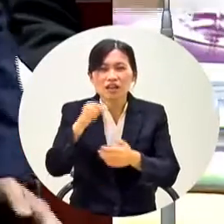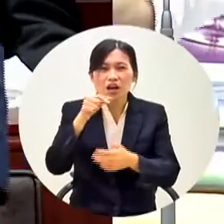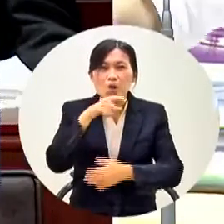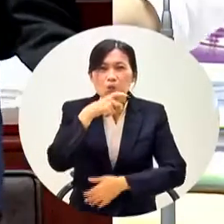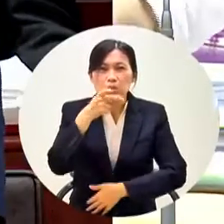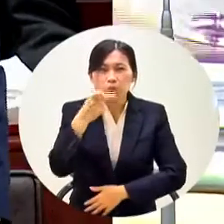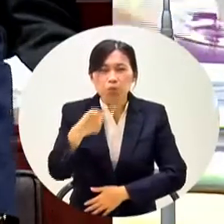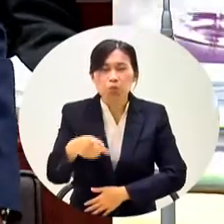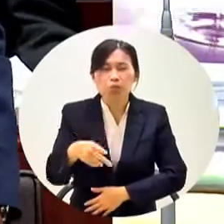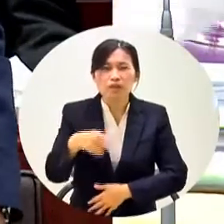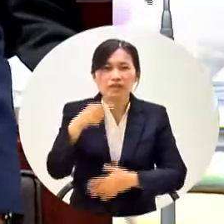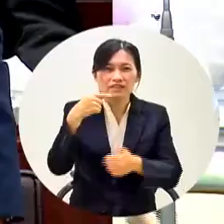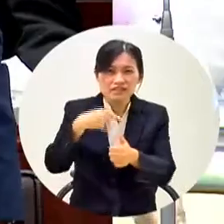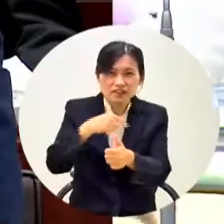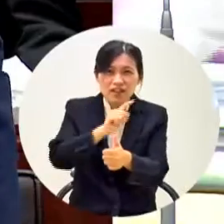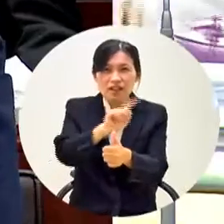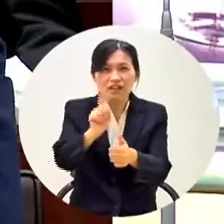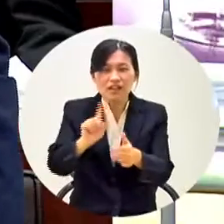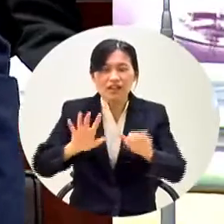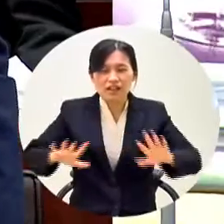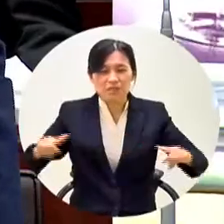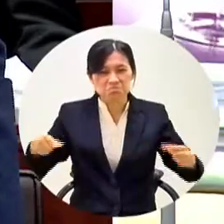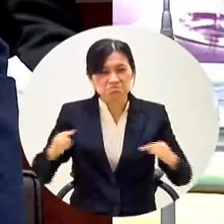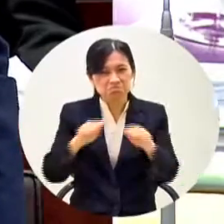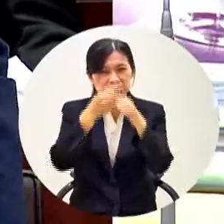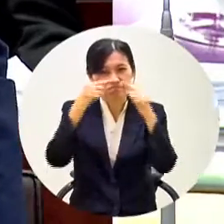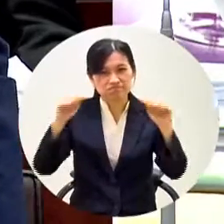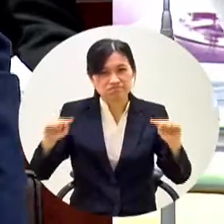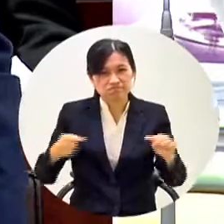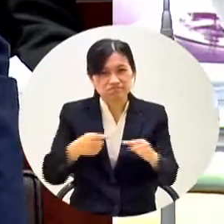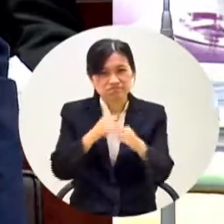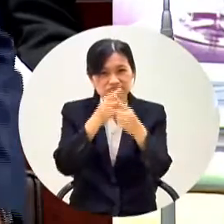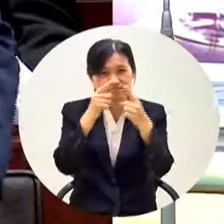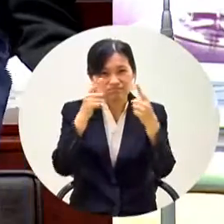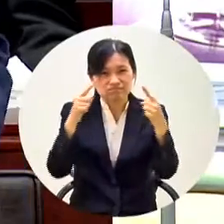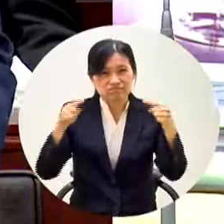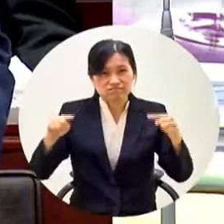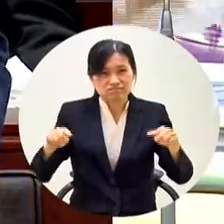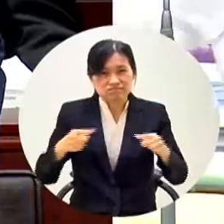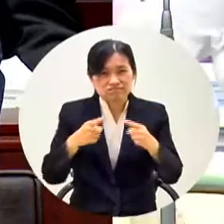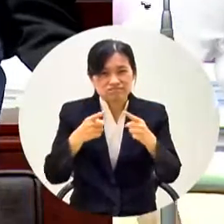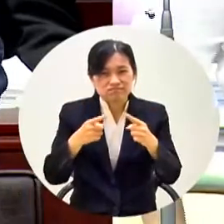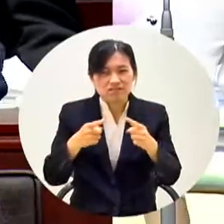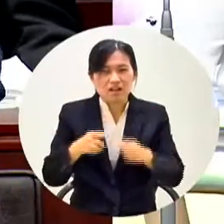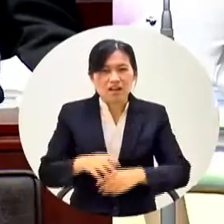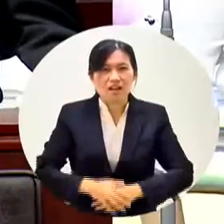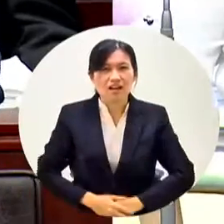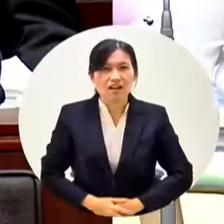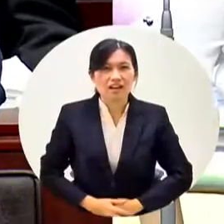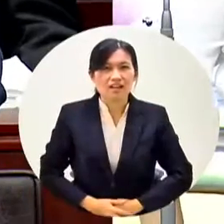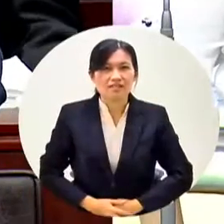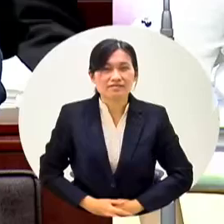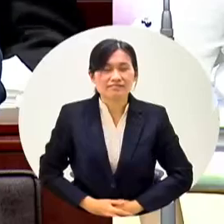我相信我怎麼樣是比較有效的我相信我應該不會太差應該是專業